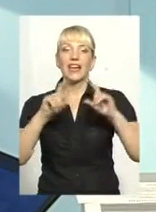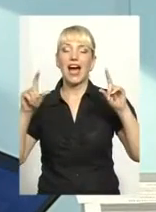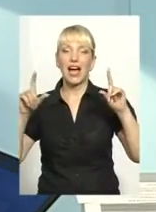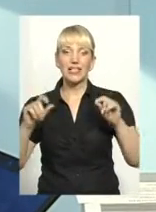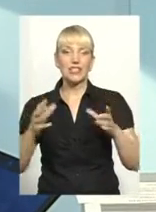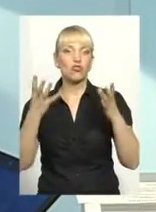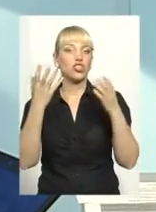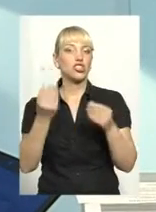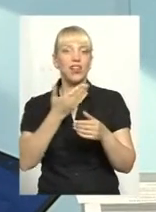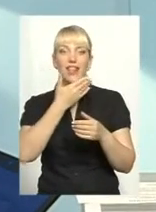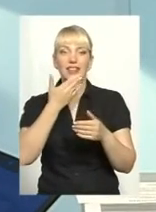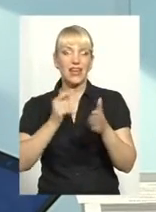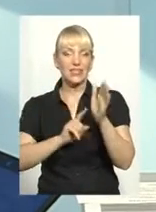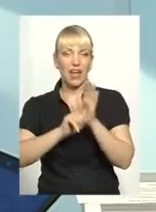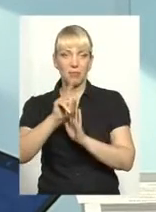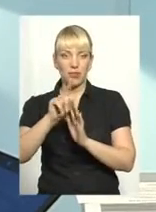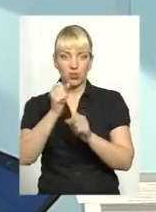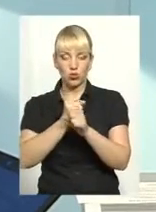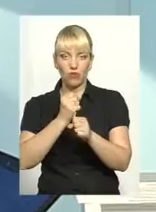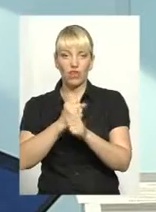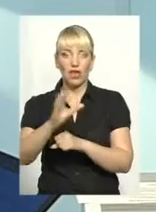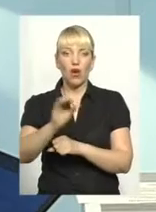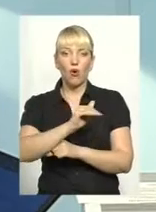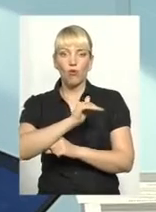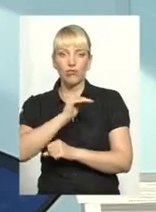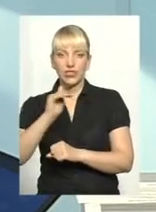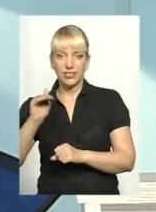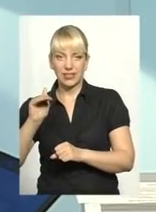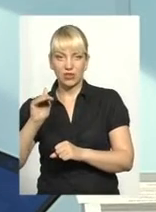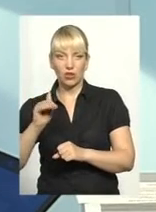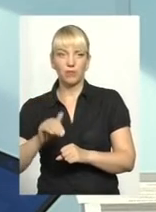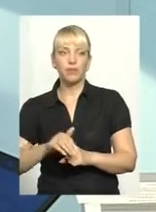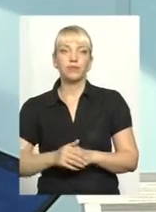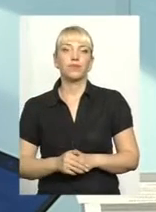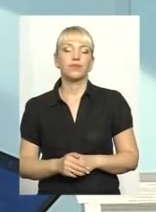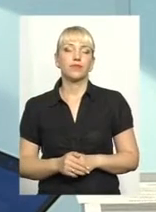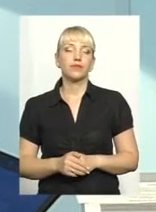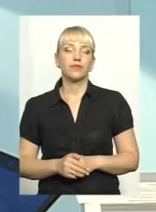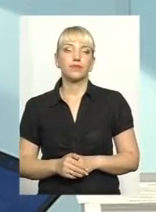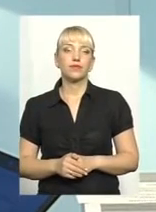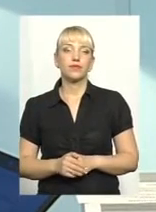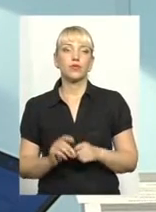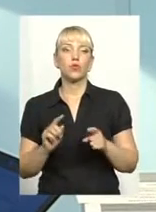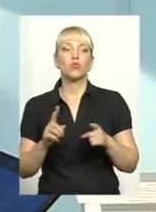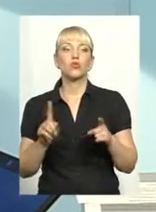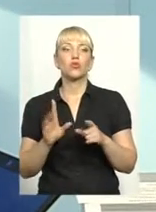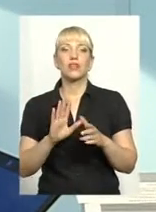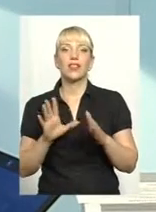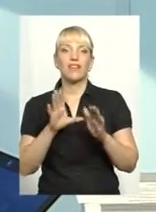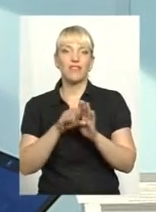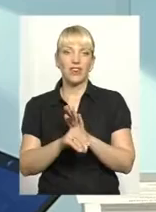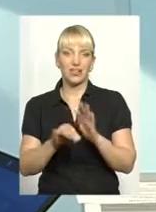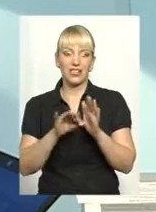не запрацювало офіційно для всієї громадськості, тому що ще не введений